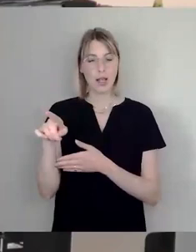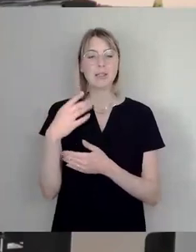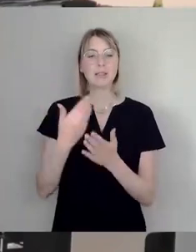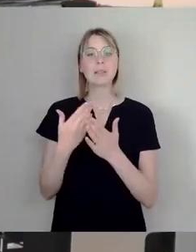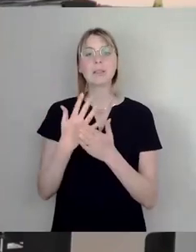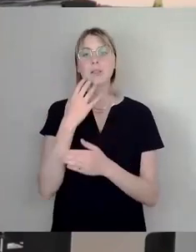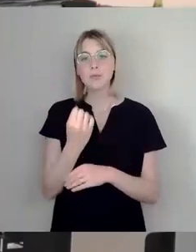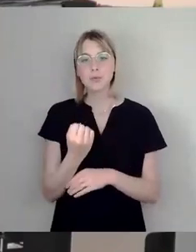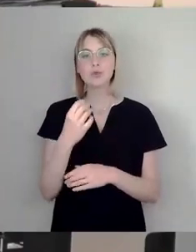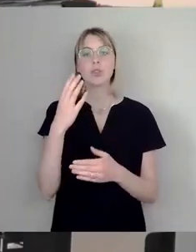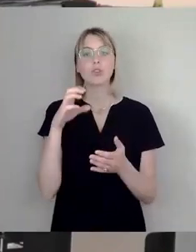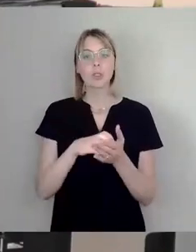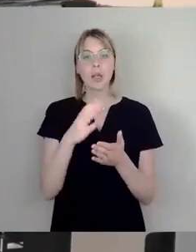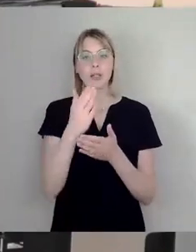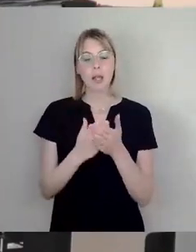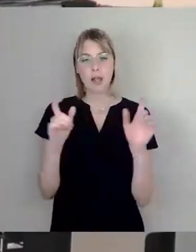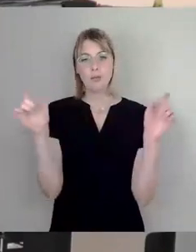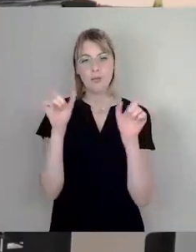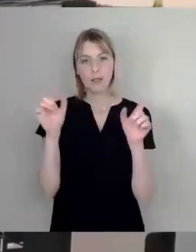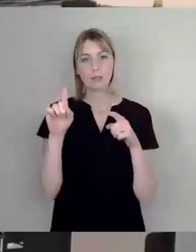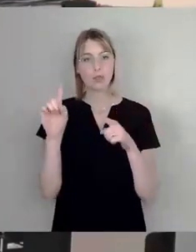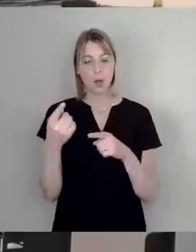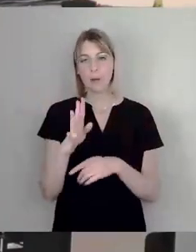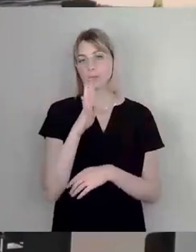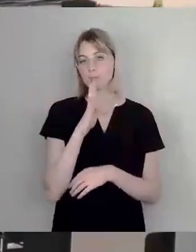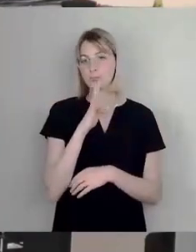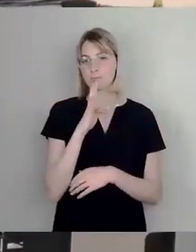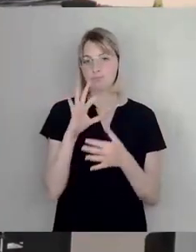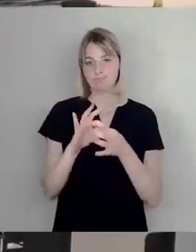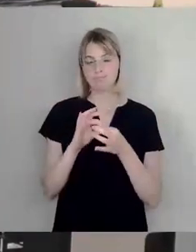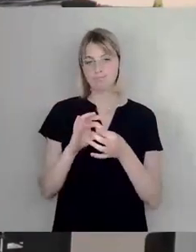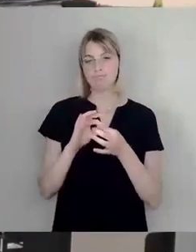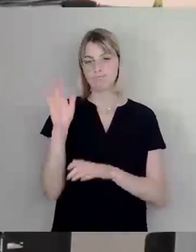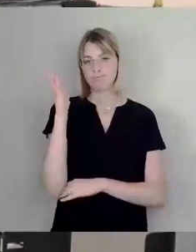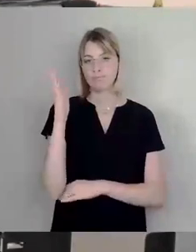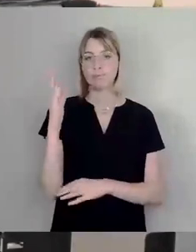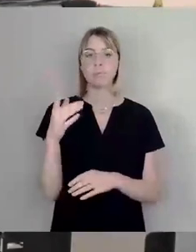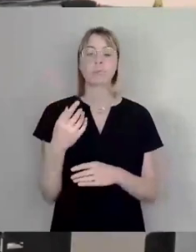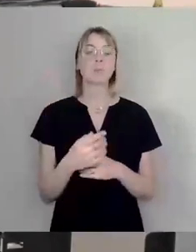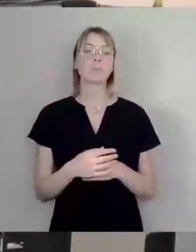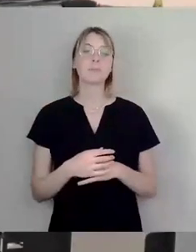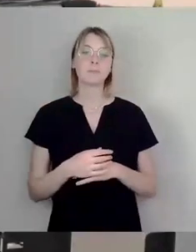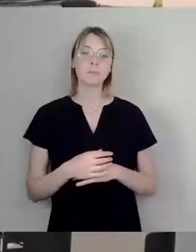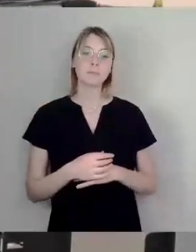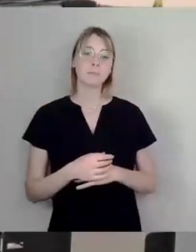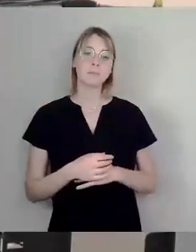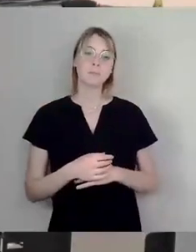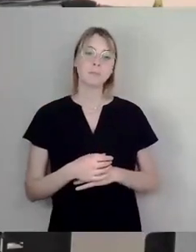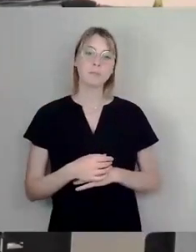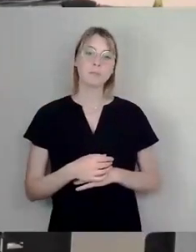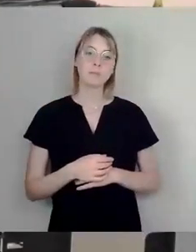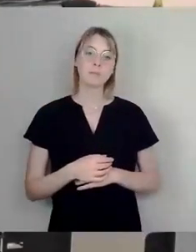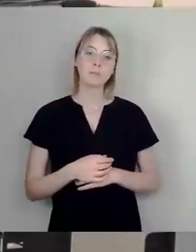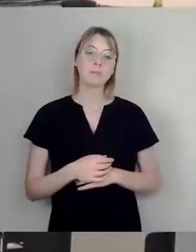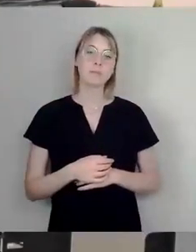Stadtteilfeste und wie man sie befördern kann, zu sagen, also wenn man so